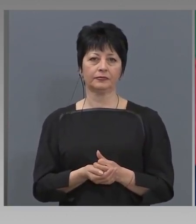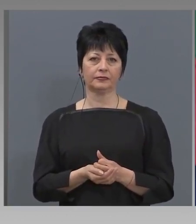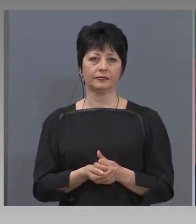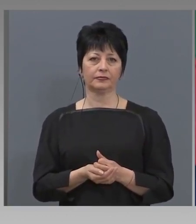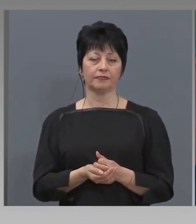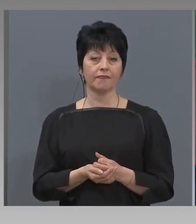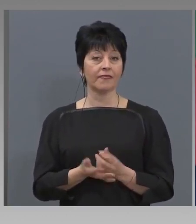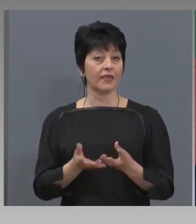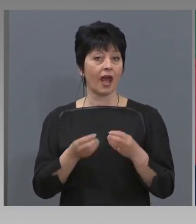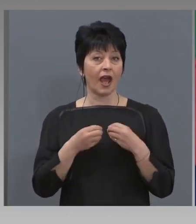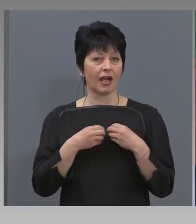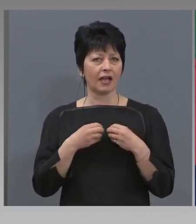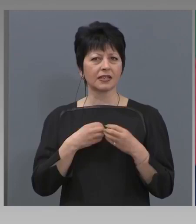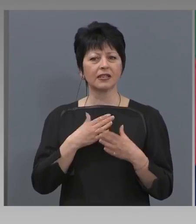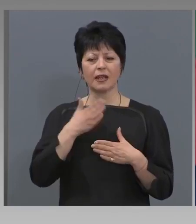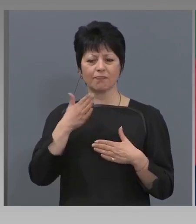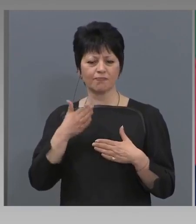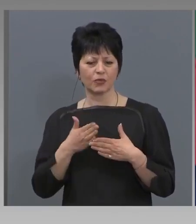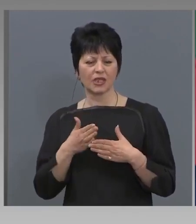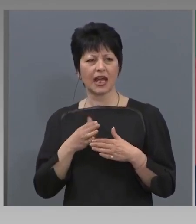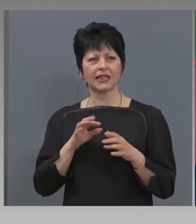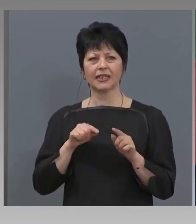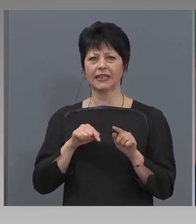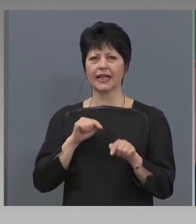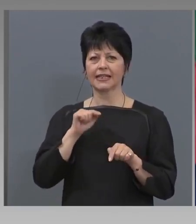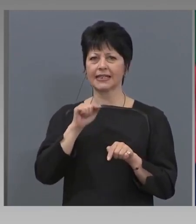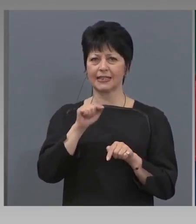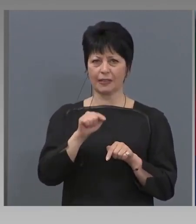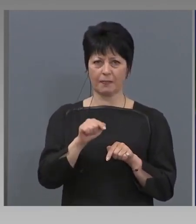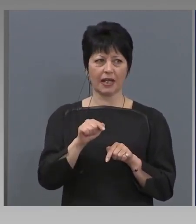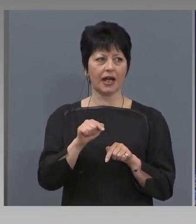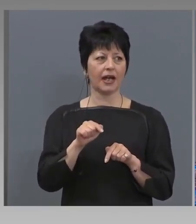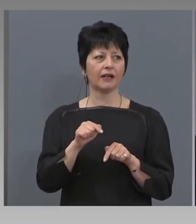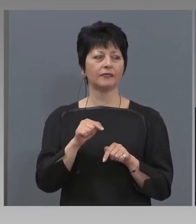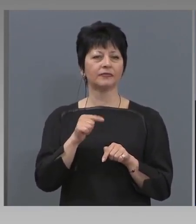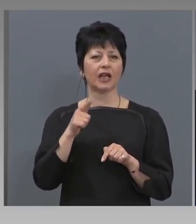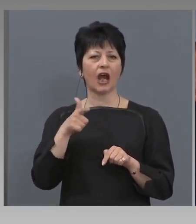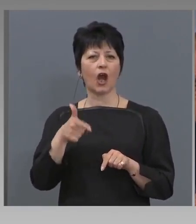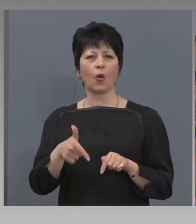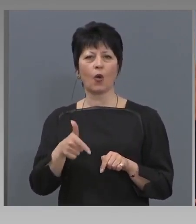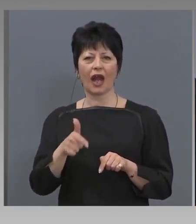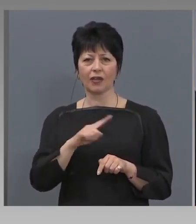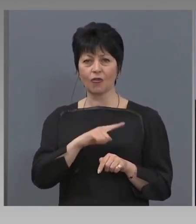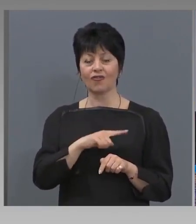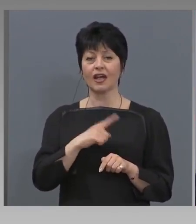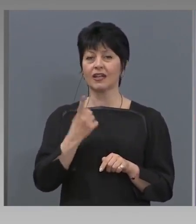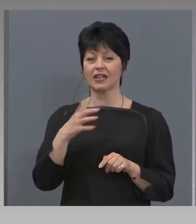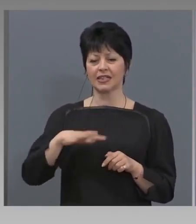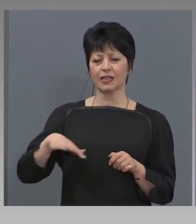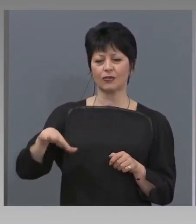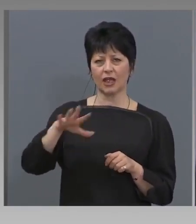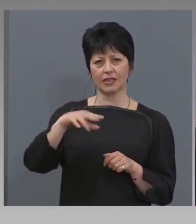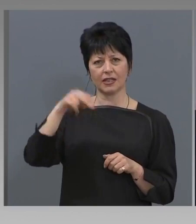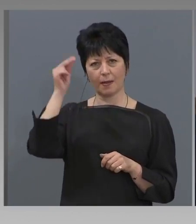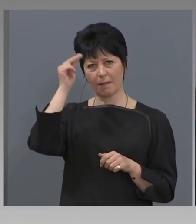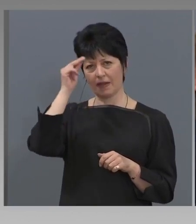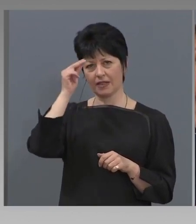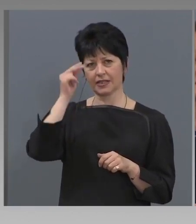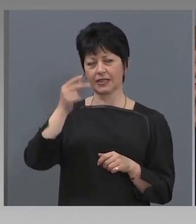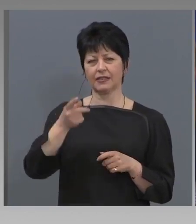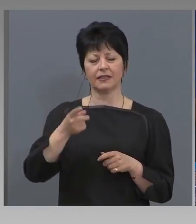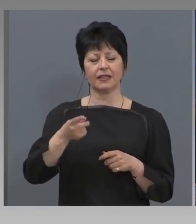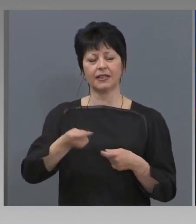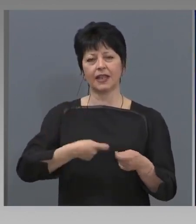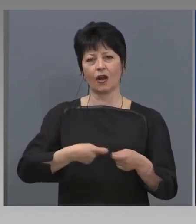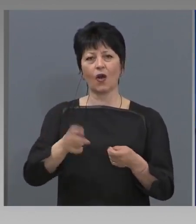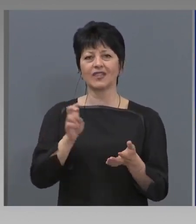Казахте последната стъпка, господин Горан, това означава ситуацията с българските търговски банки и техната